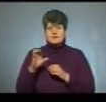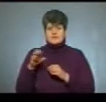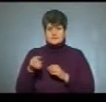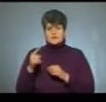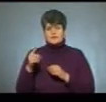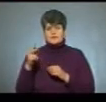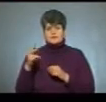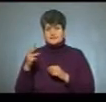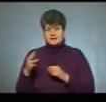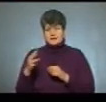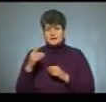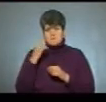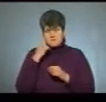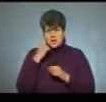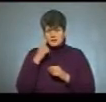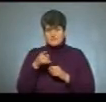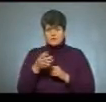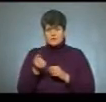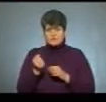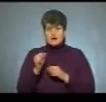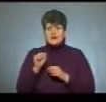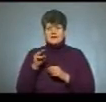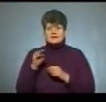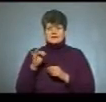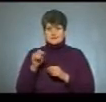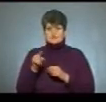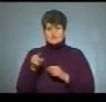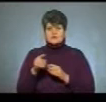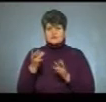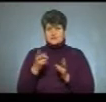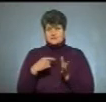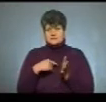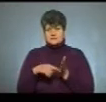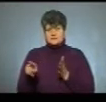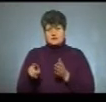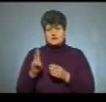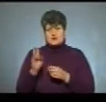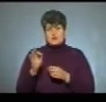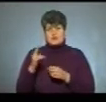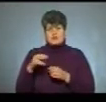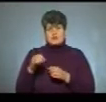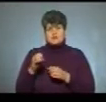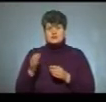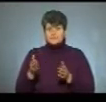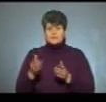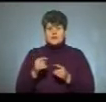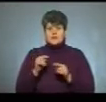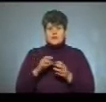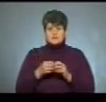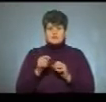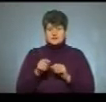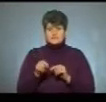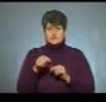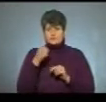1, 2 або 3 бали, він отримає атестат, але його потрібно відрахувати з коледжу. Але разом з тим, в цьому році їм